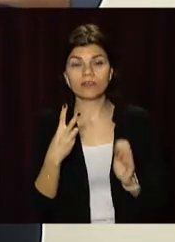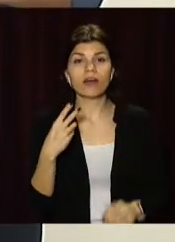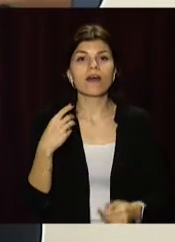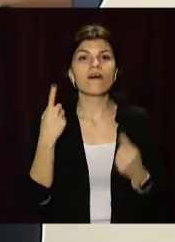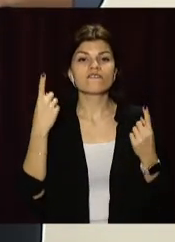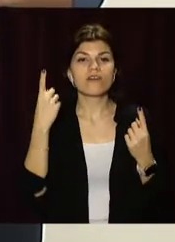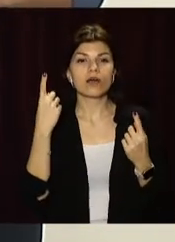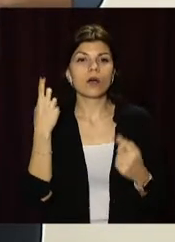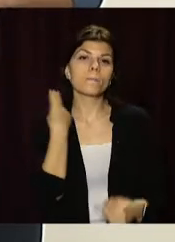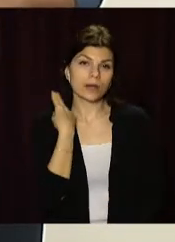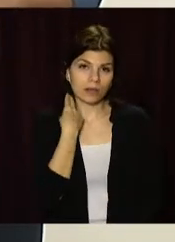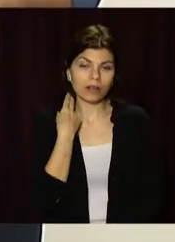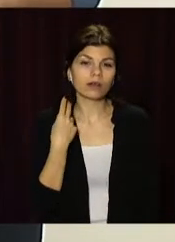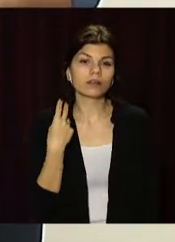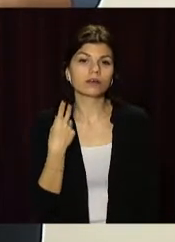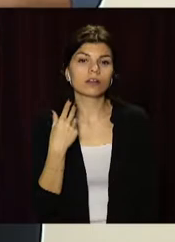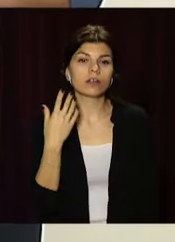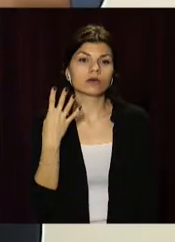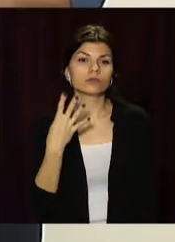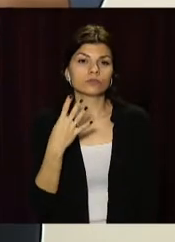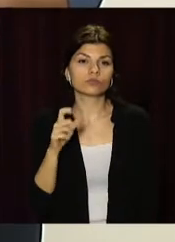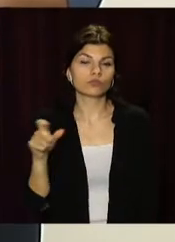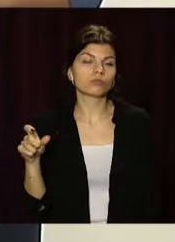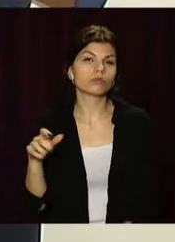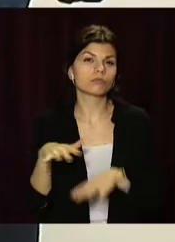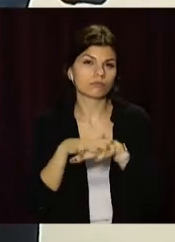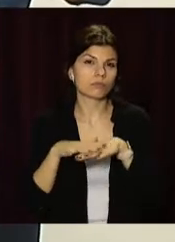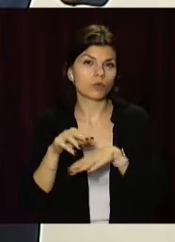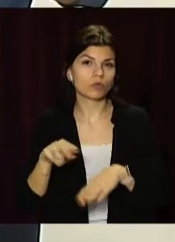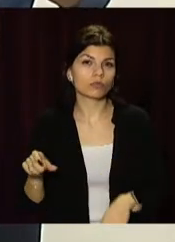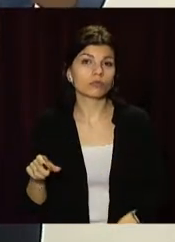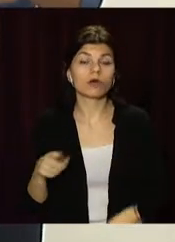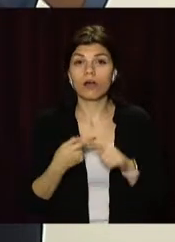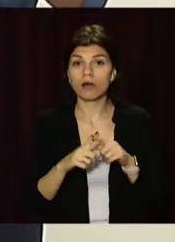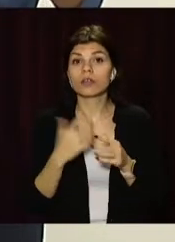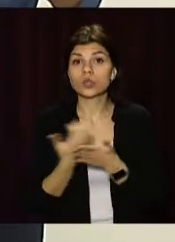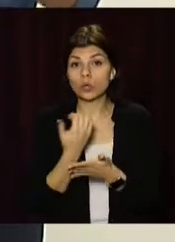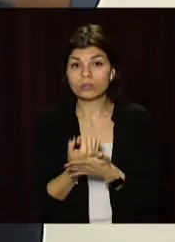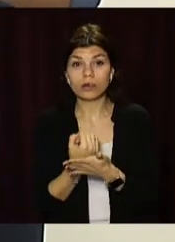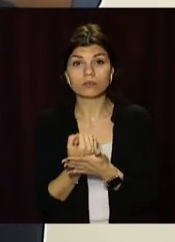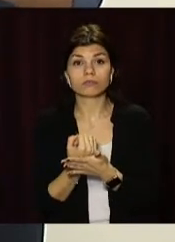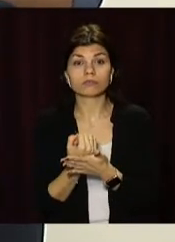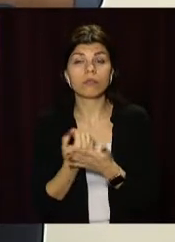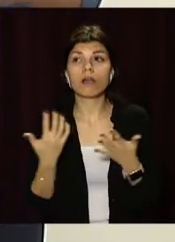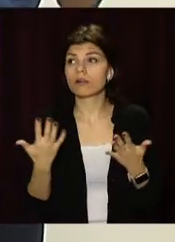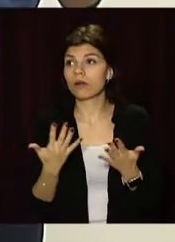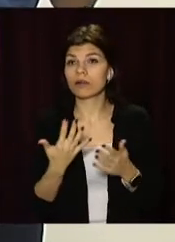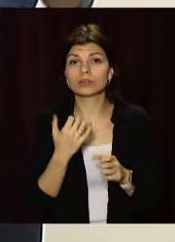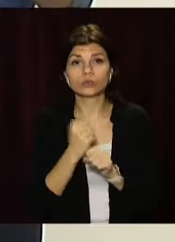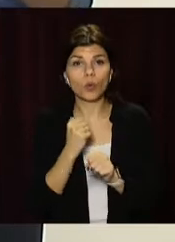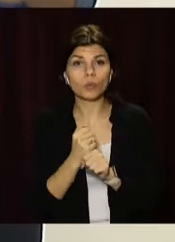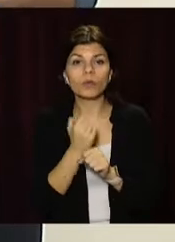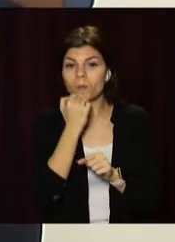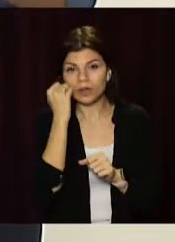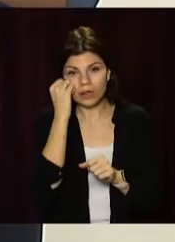Великобританії – 1004 особи на 1 мільйон населення. Це досягнення, яке зроблено